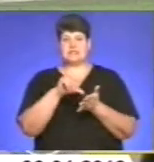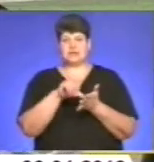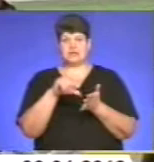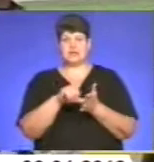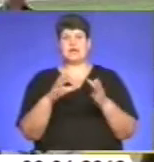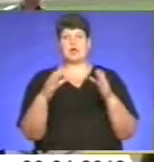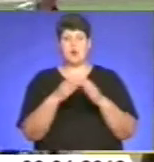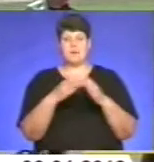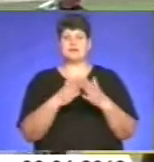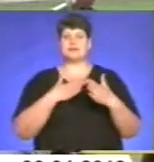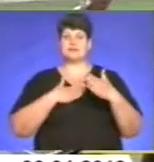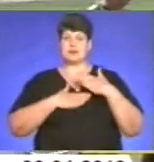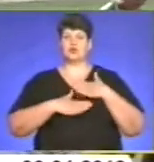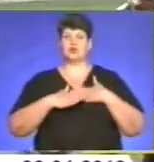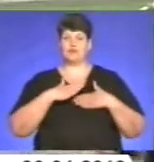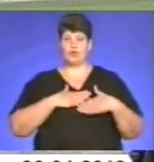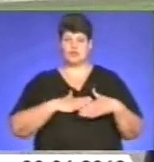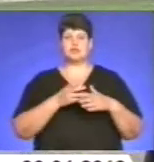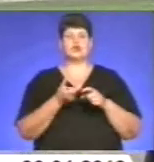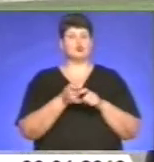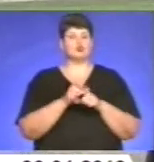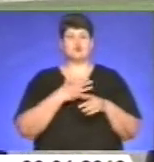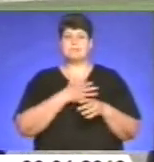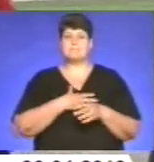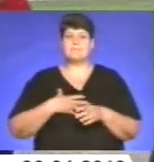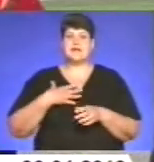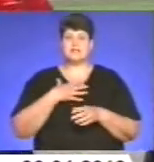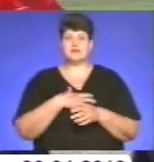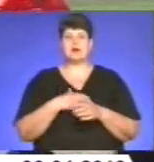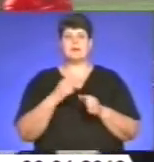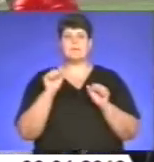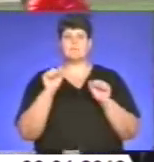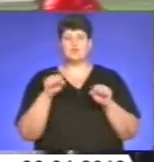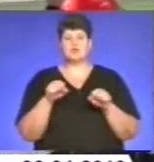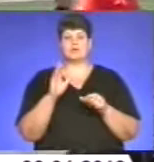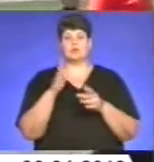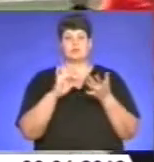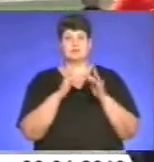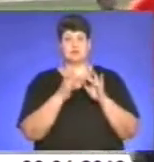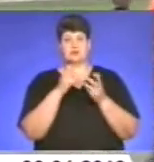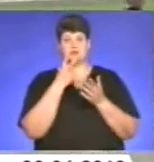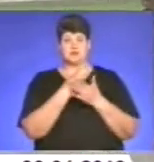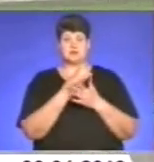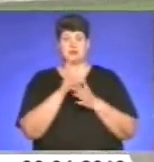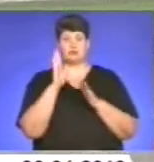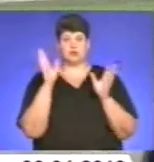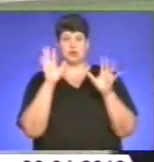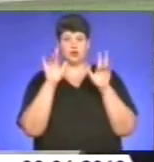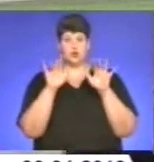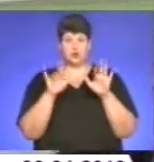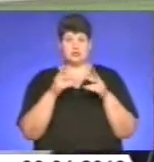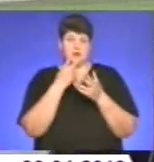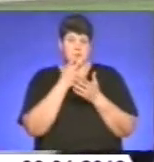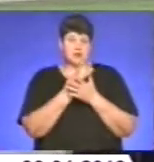задоволені. Дуже ми переживали, що, можливо, буде, передавали раніше, дивилися по інтернету, що буде дощова погода, але, бачите,